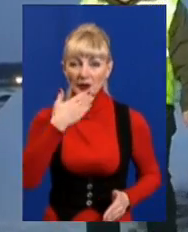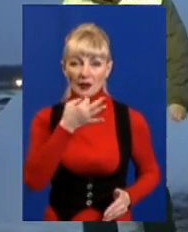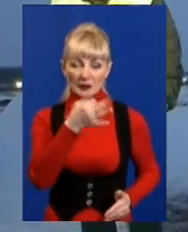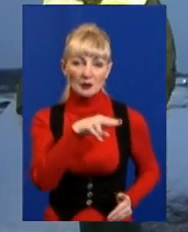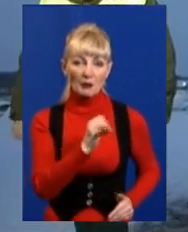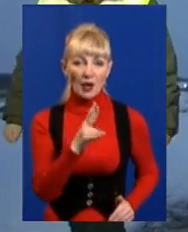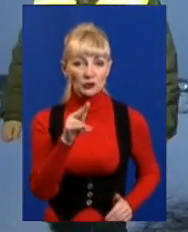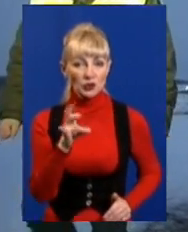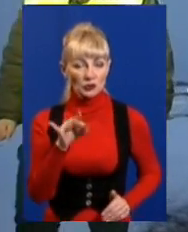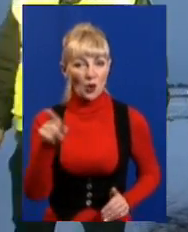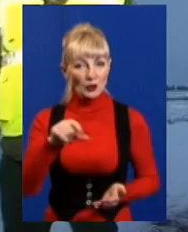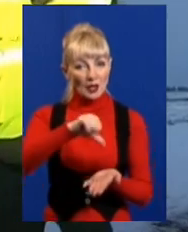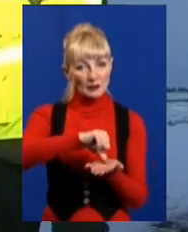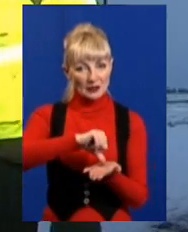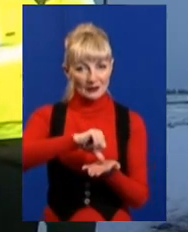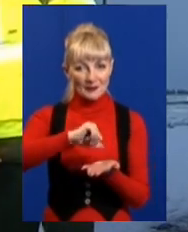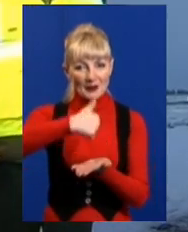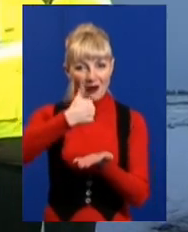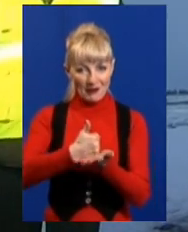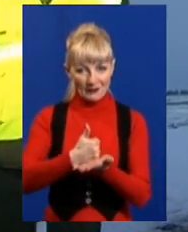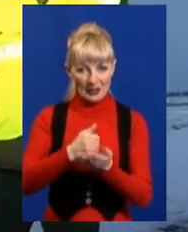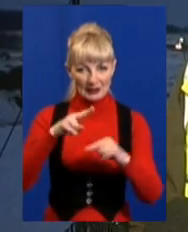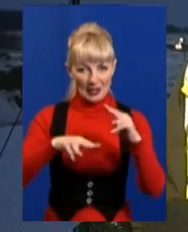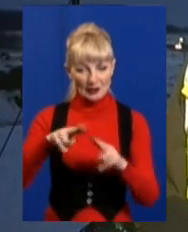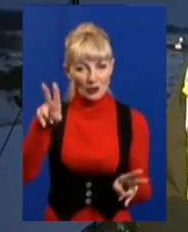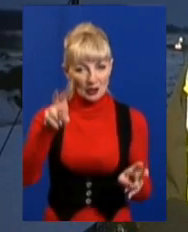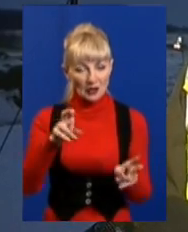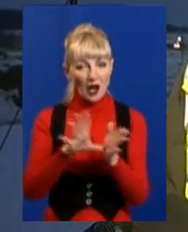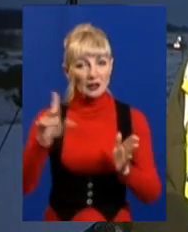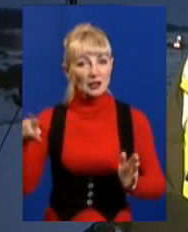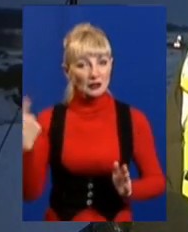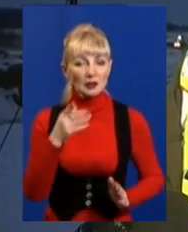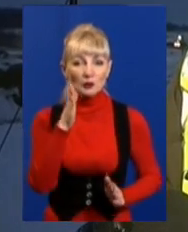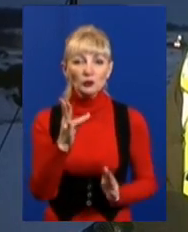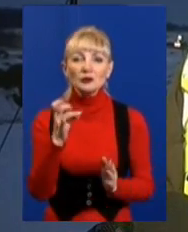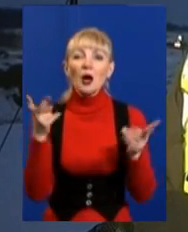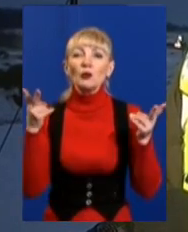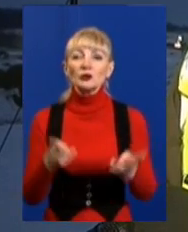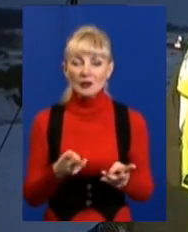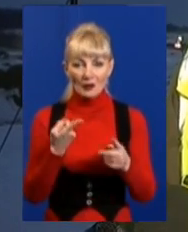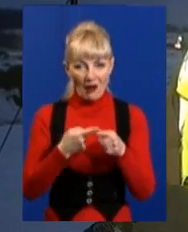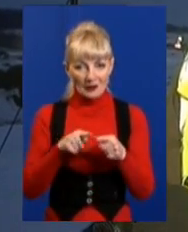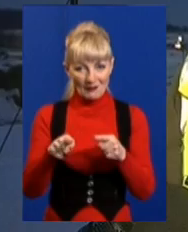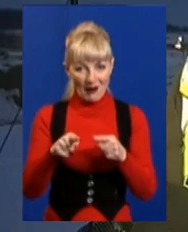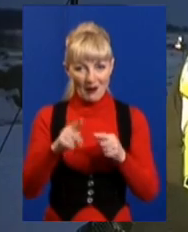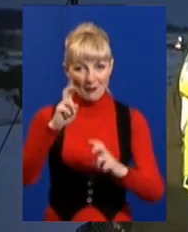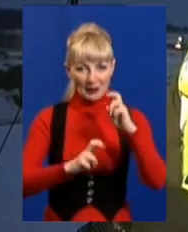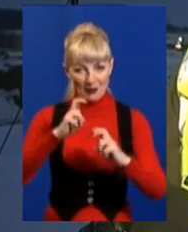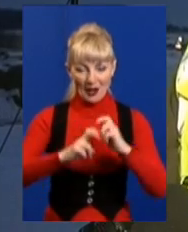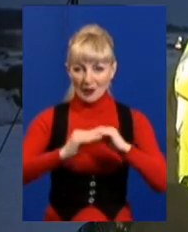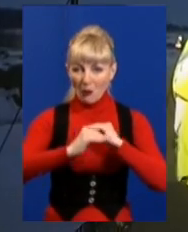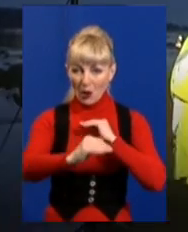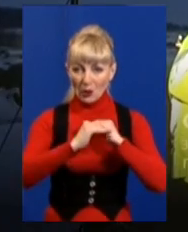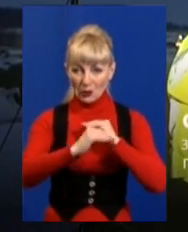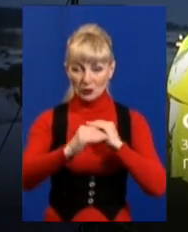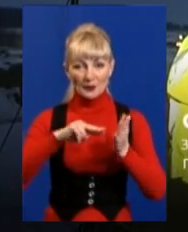Панченко. Він – представник генпідрядника. Панченко каже, електроенергія піде на потреби самого полігону. Ми плануємо